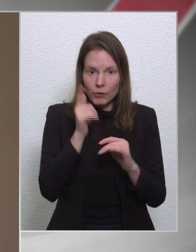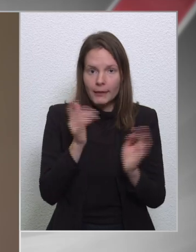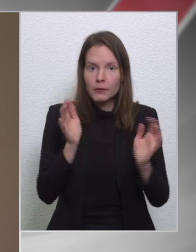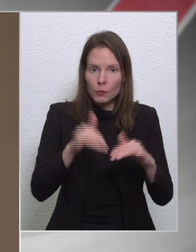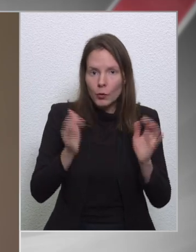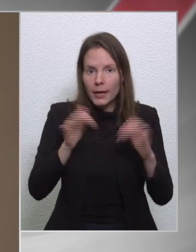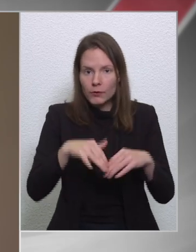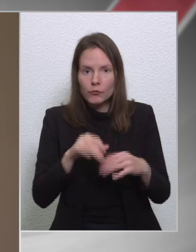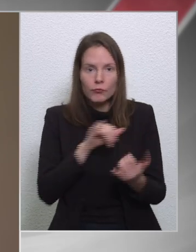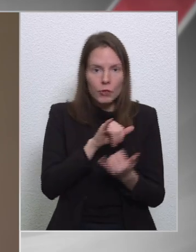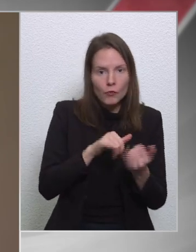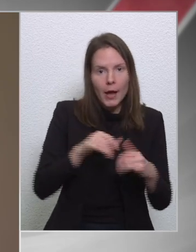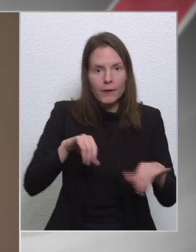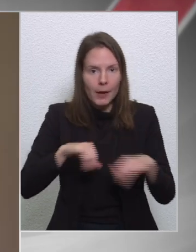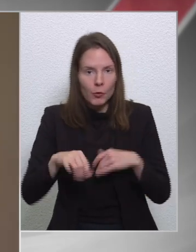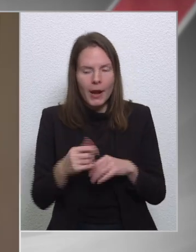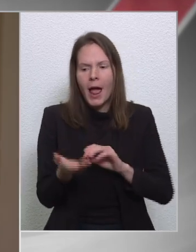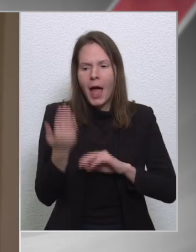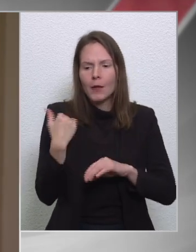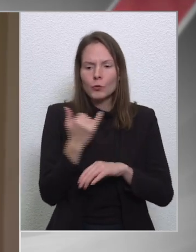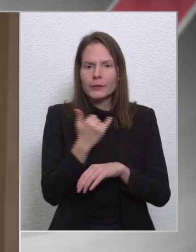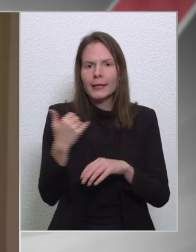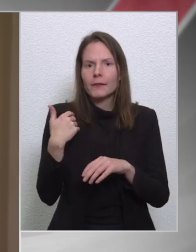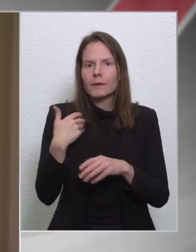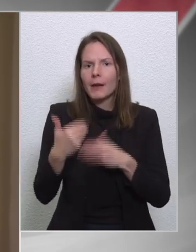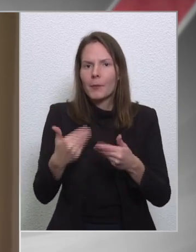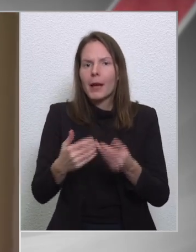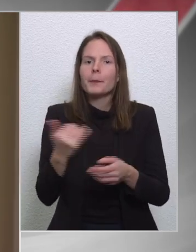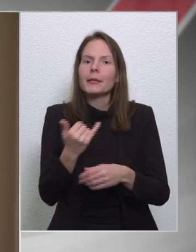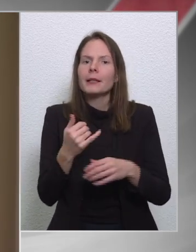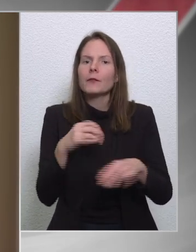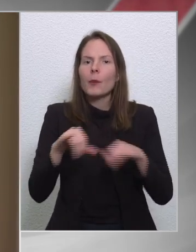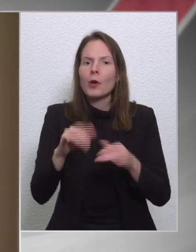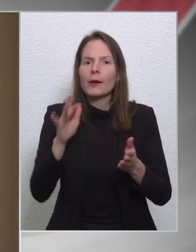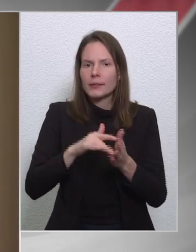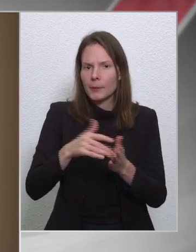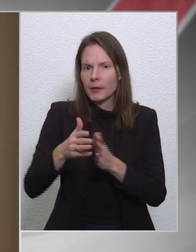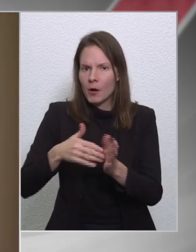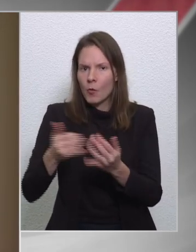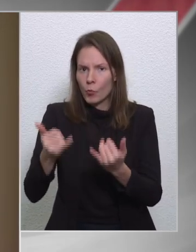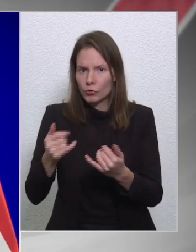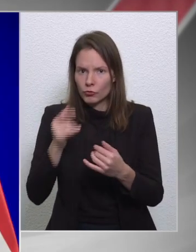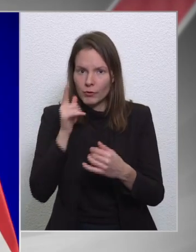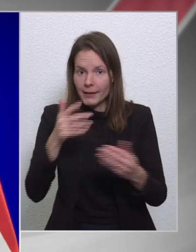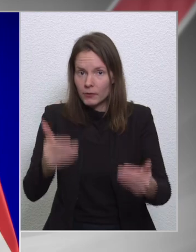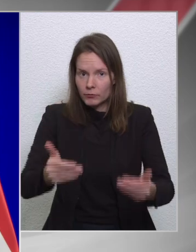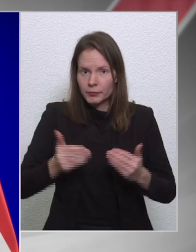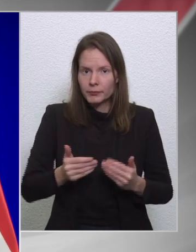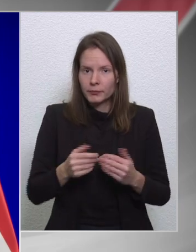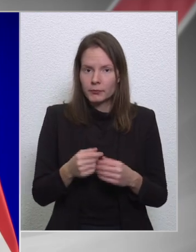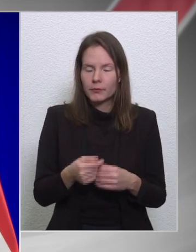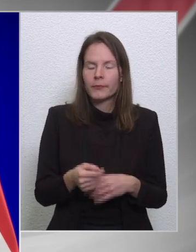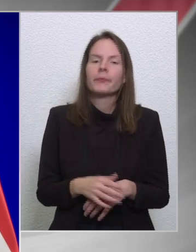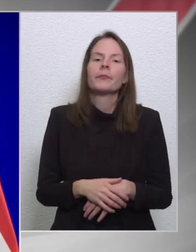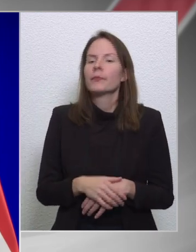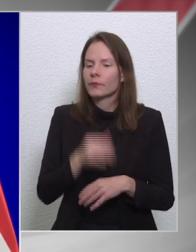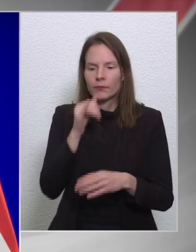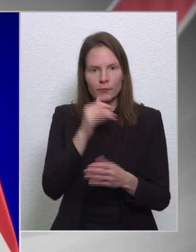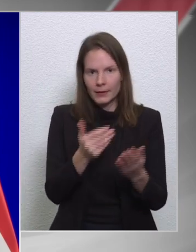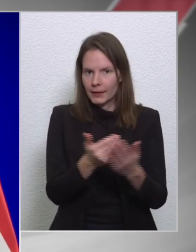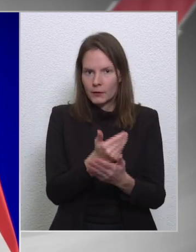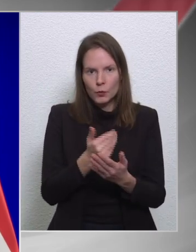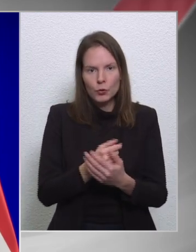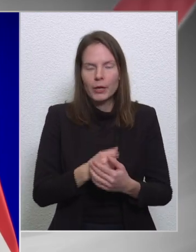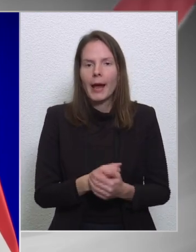februárban. Az elmúlt éveben mindig február közepén kezdődött, hogy előre hozzák el most a tavaszi ülést ennek fényében. Nincs lesz szükség, a